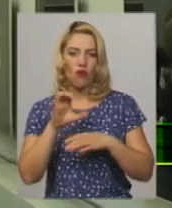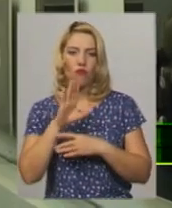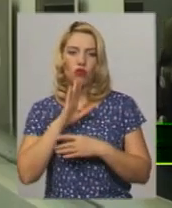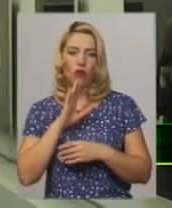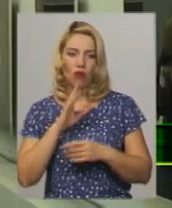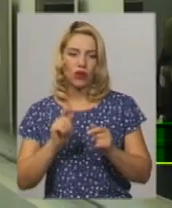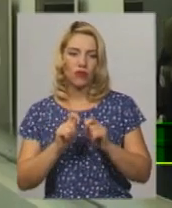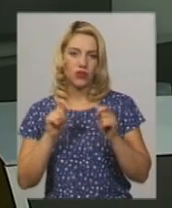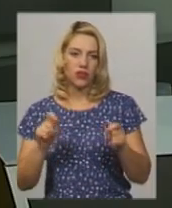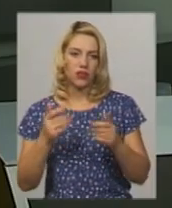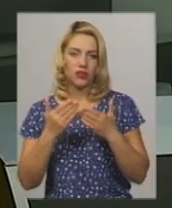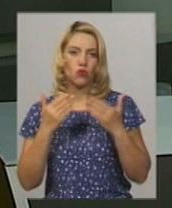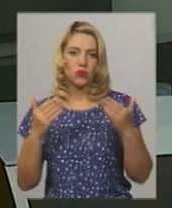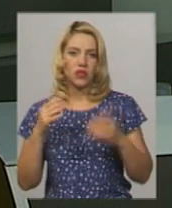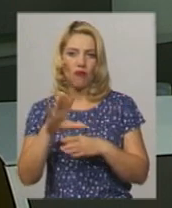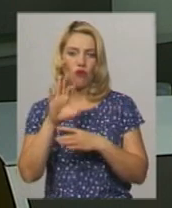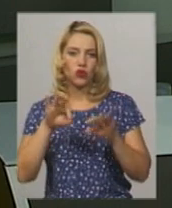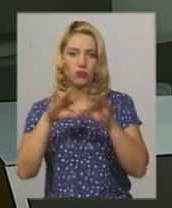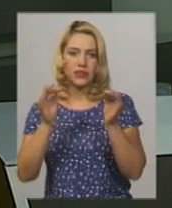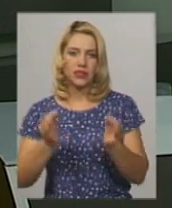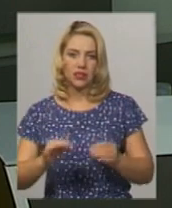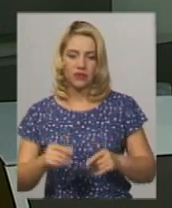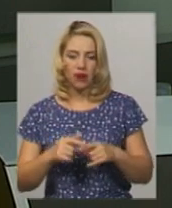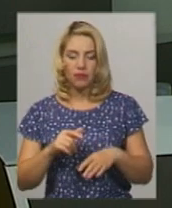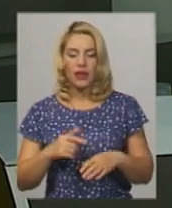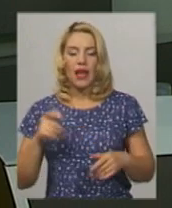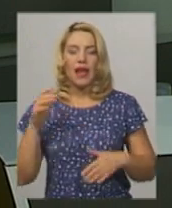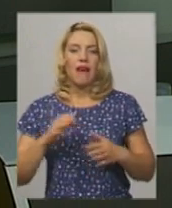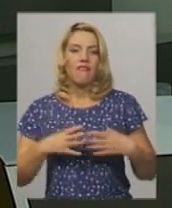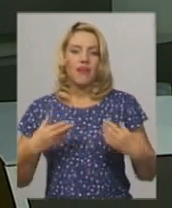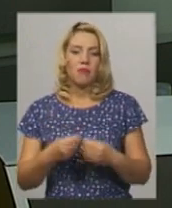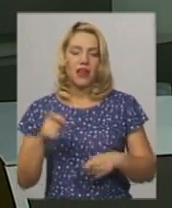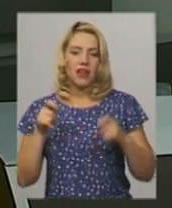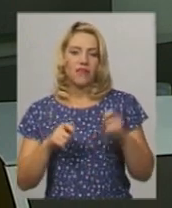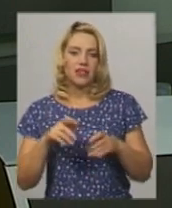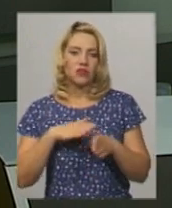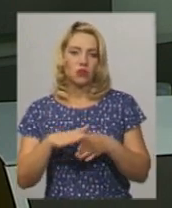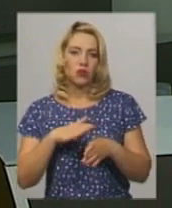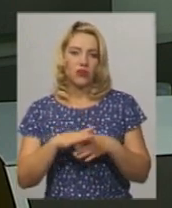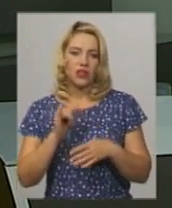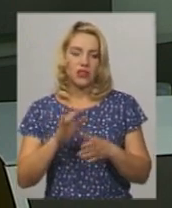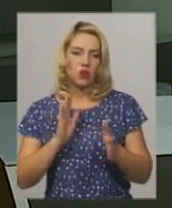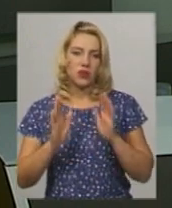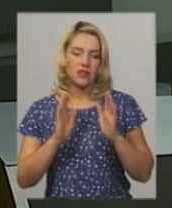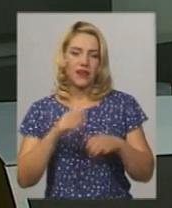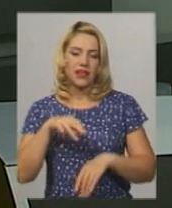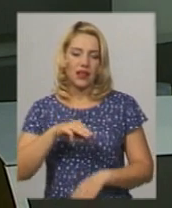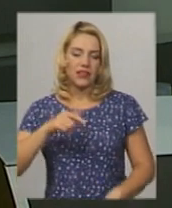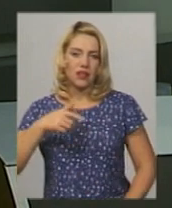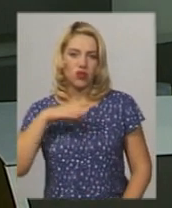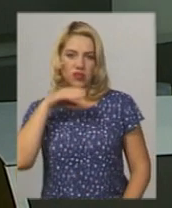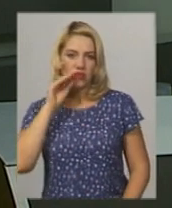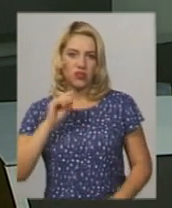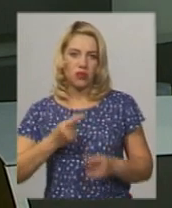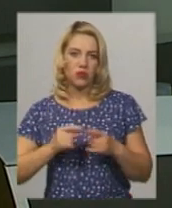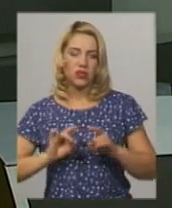фотомистецтва. Фемілі-фест відбувається у Хмельницькому сквері імені Тараса Шевченка. Про це повідомила організатор